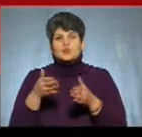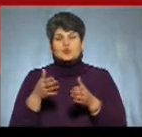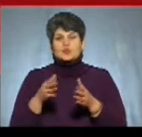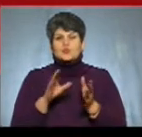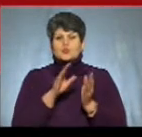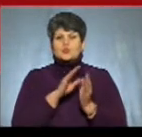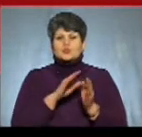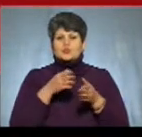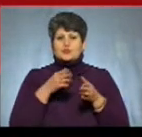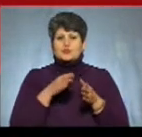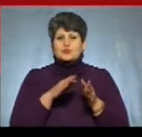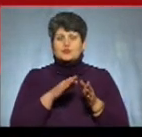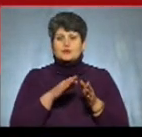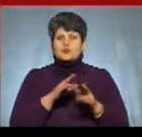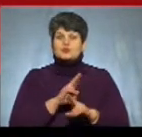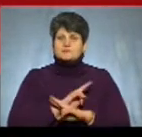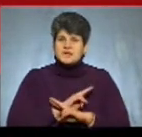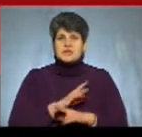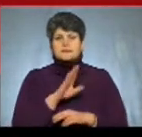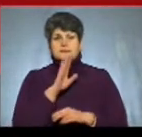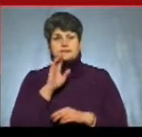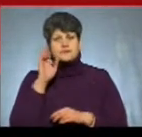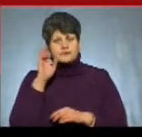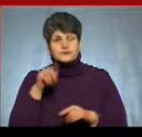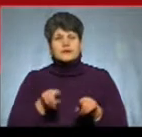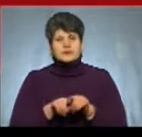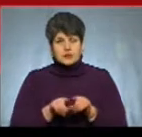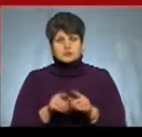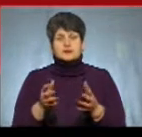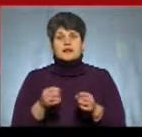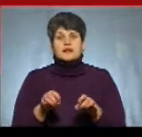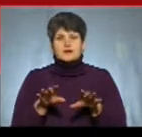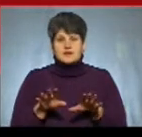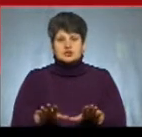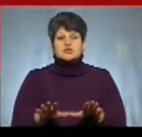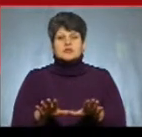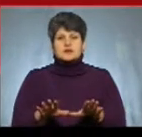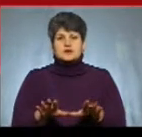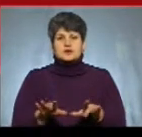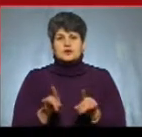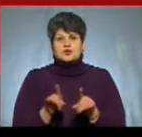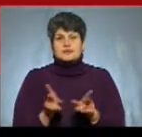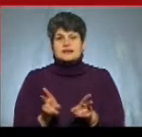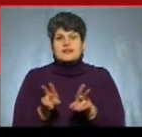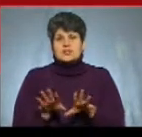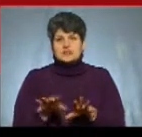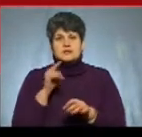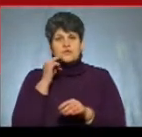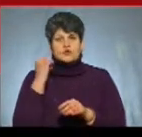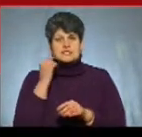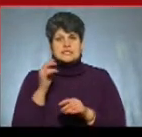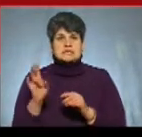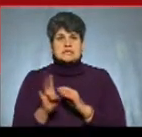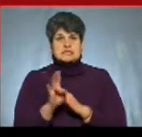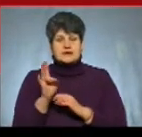спочатку переважна більшість людей прийняла рішення, там деякі людей підтримали все-таки те, щоб залишитися в російській церкві, але станом